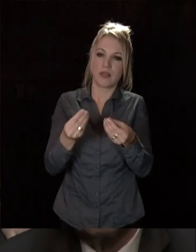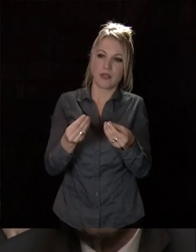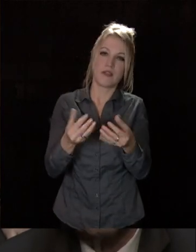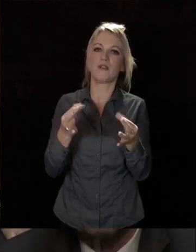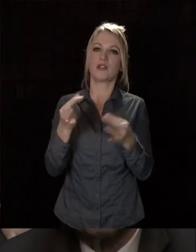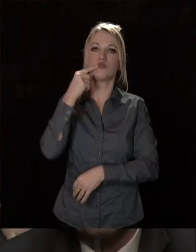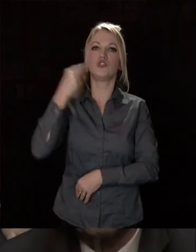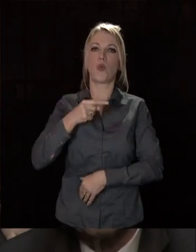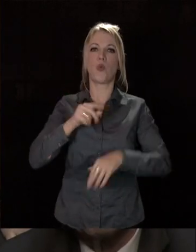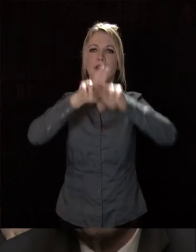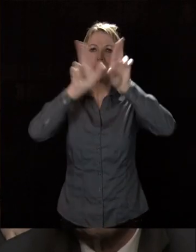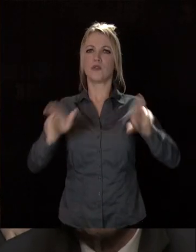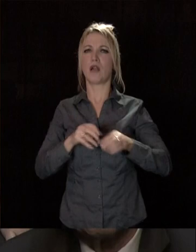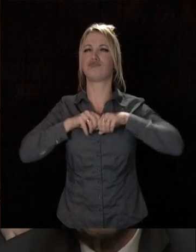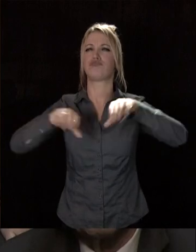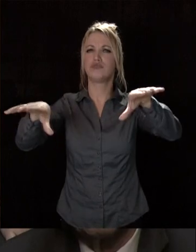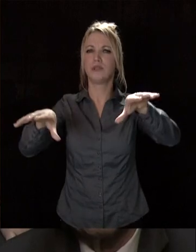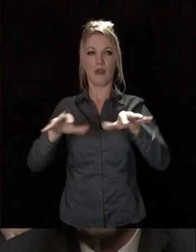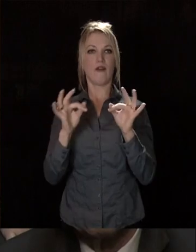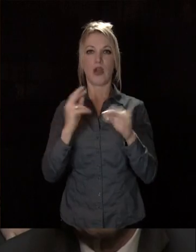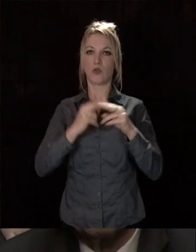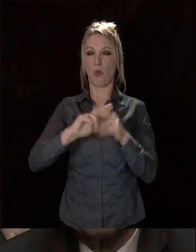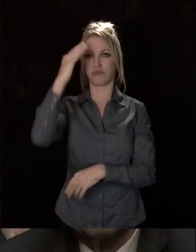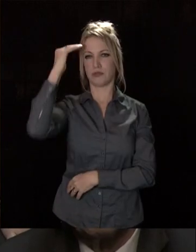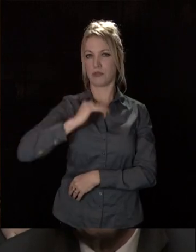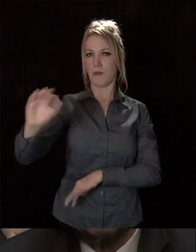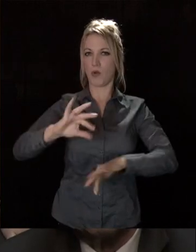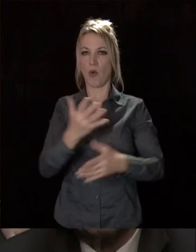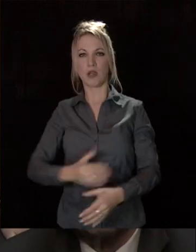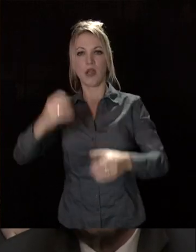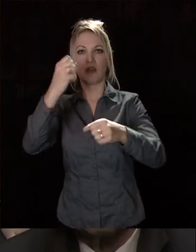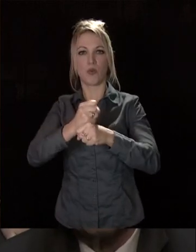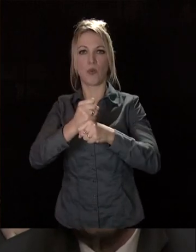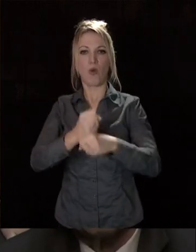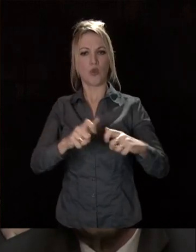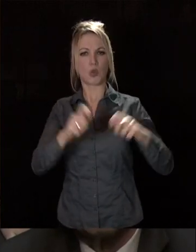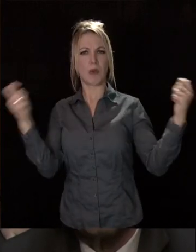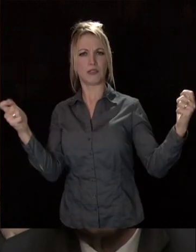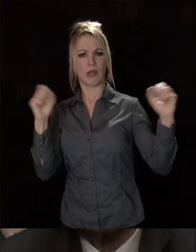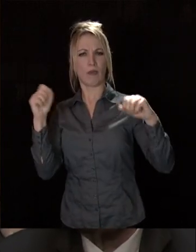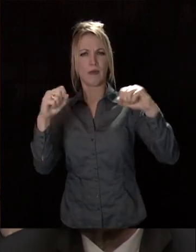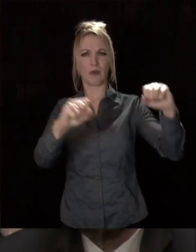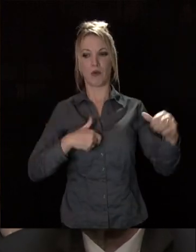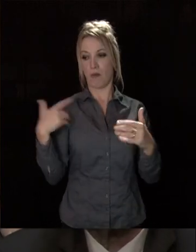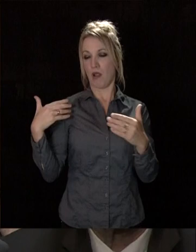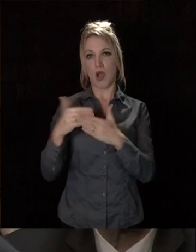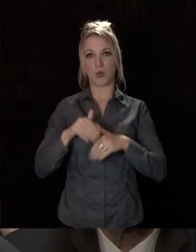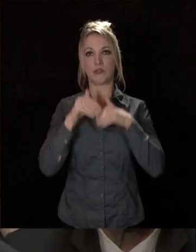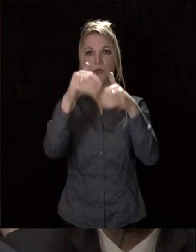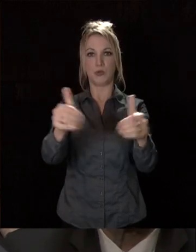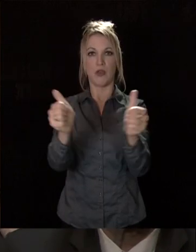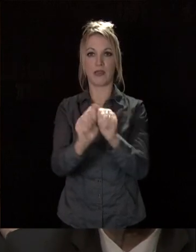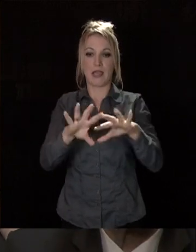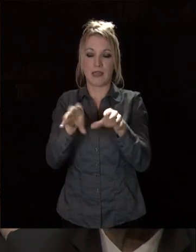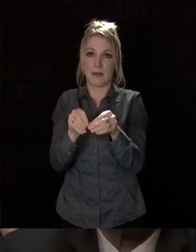de Dijon et à sa renommée à travers la création du consortium qui perdure aujourd'hui avec l'équipe